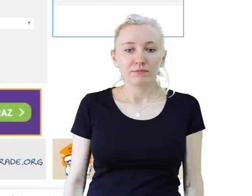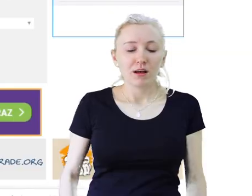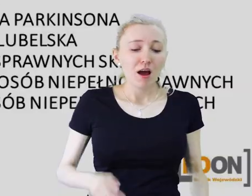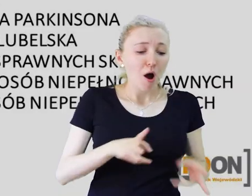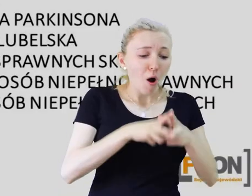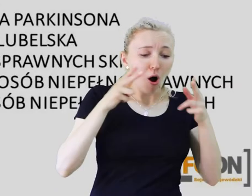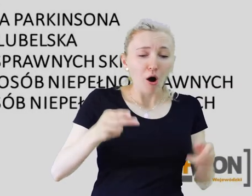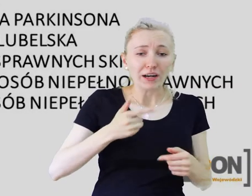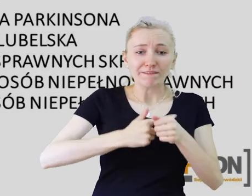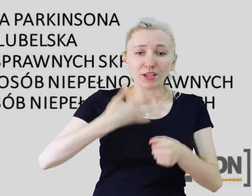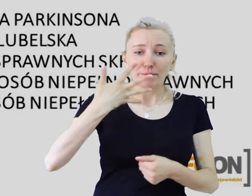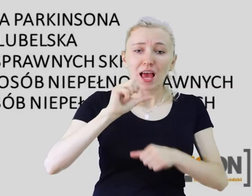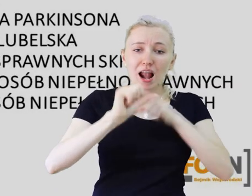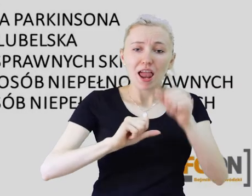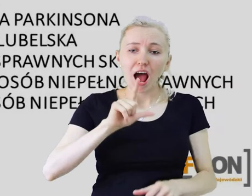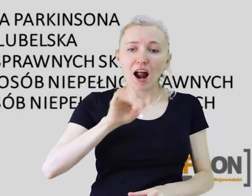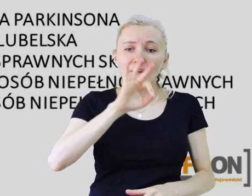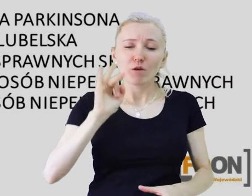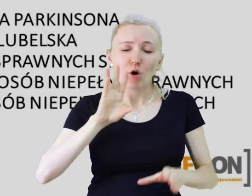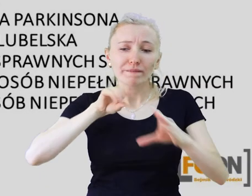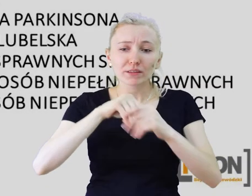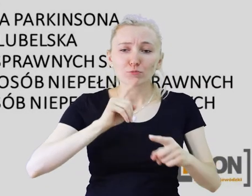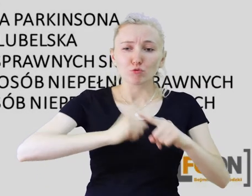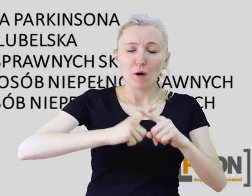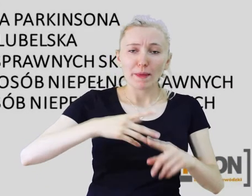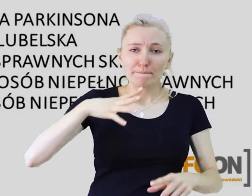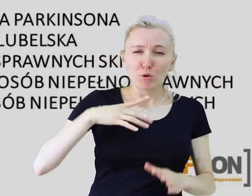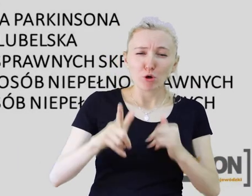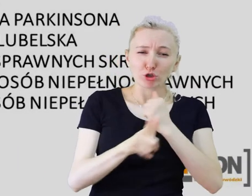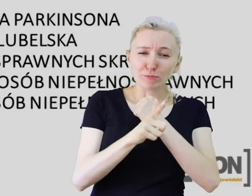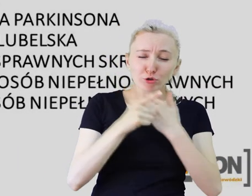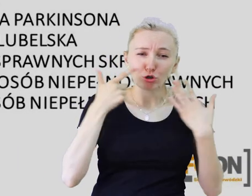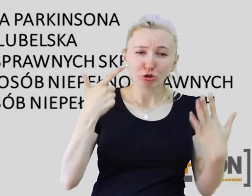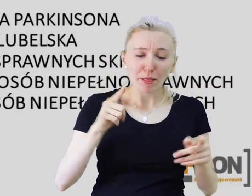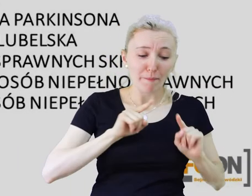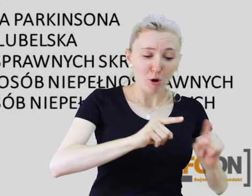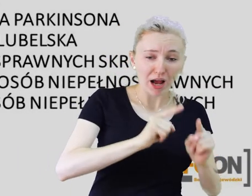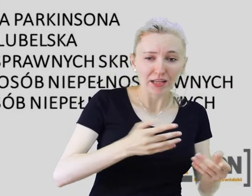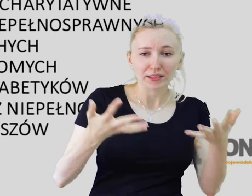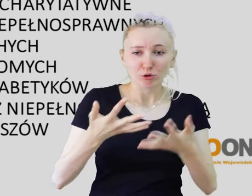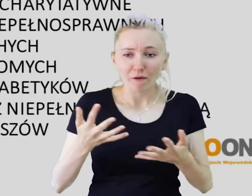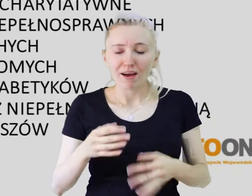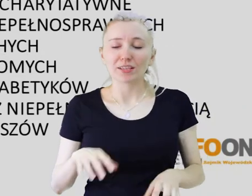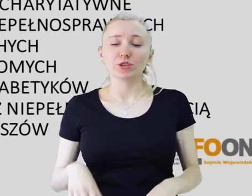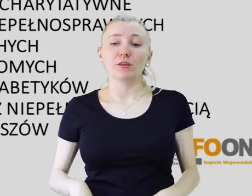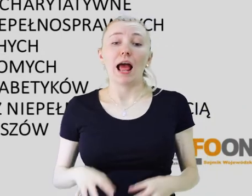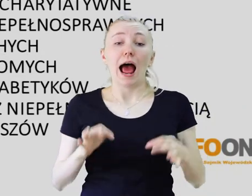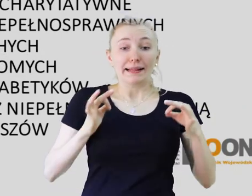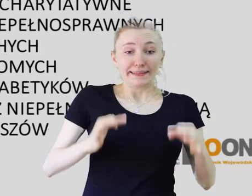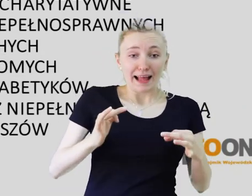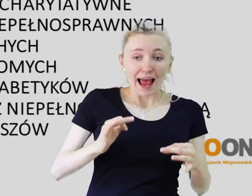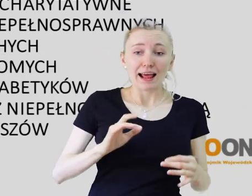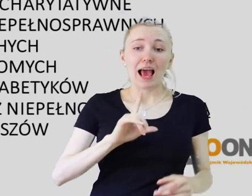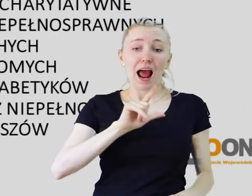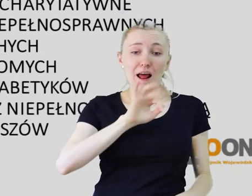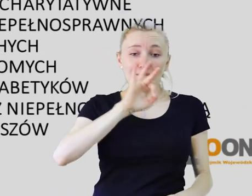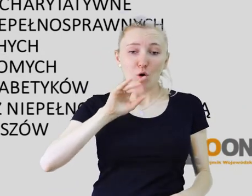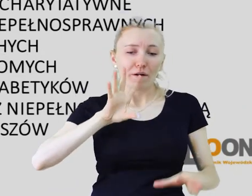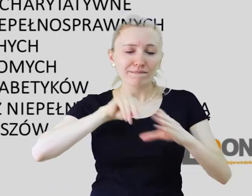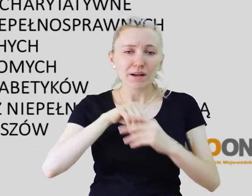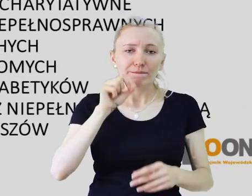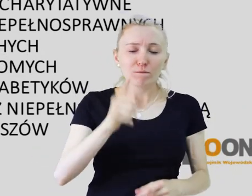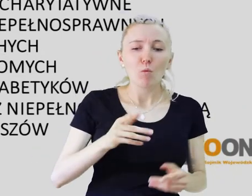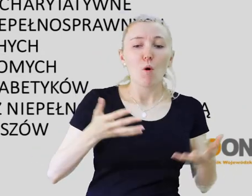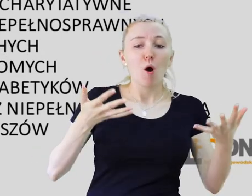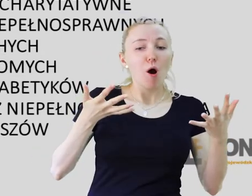W ciągu 25 lat 77 organizacji było członkami forum. Obecnie Lubelskie Forum